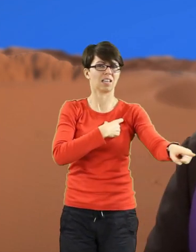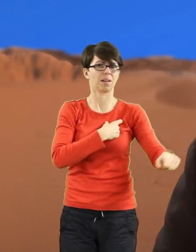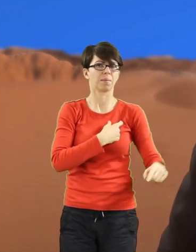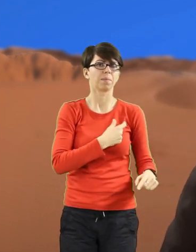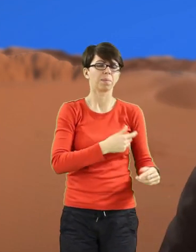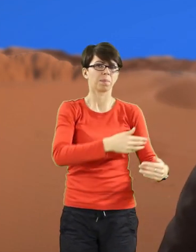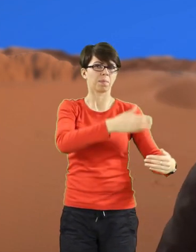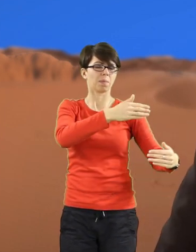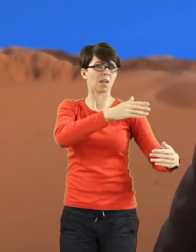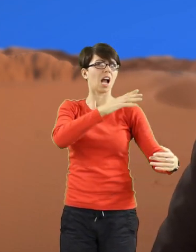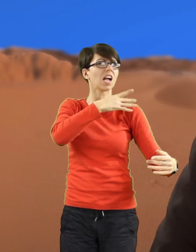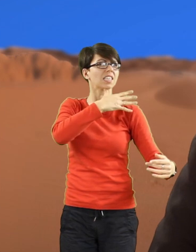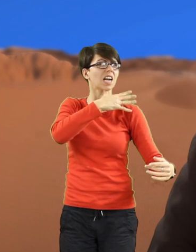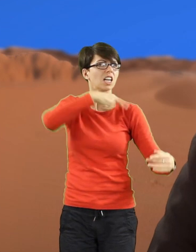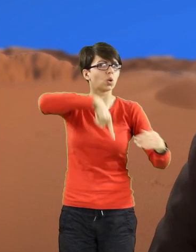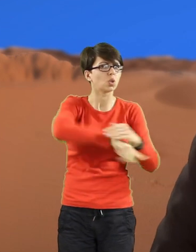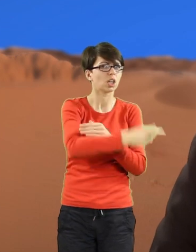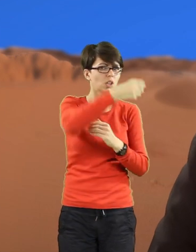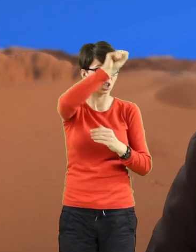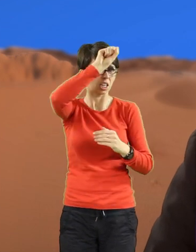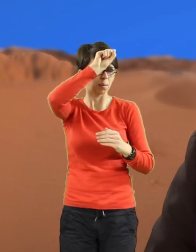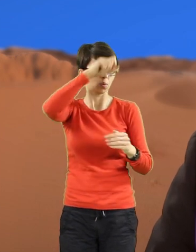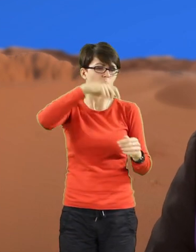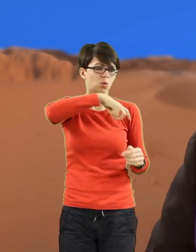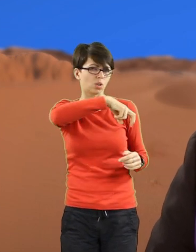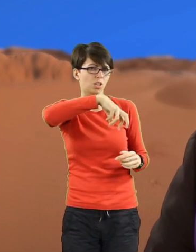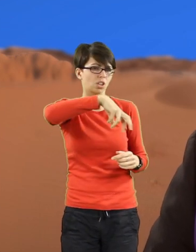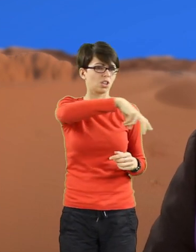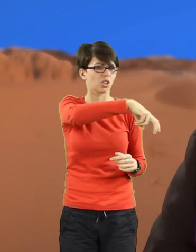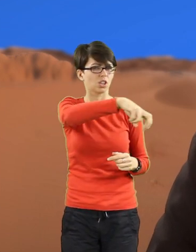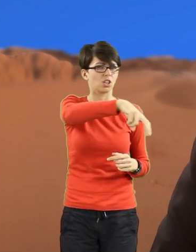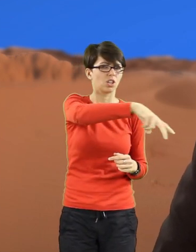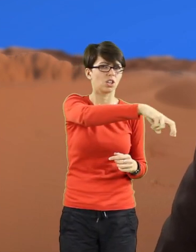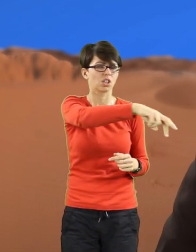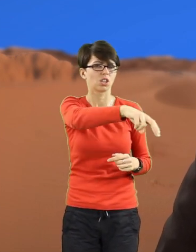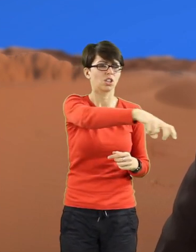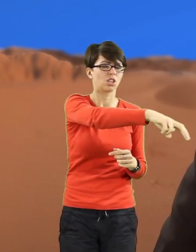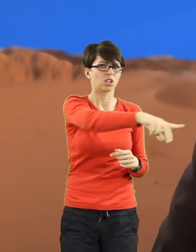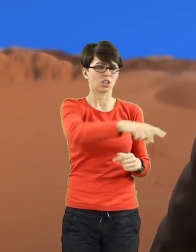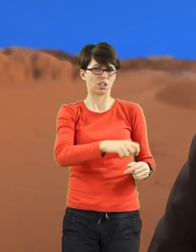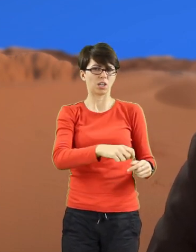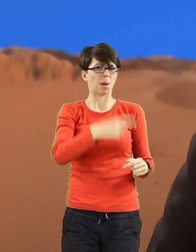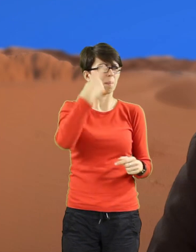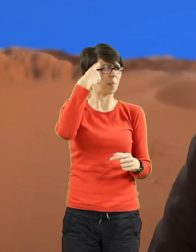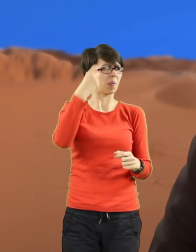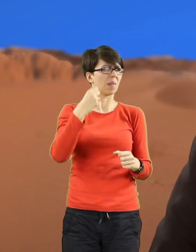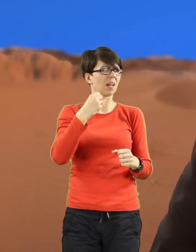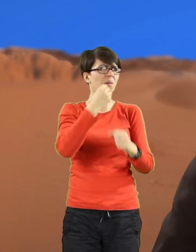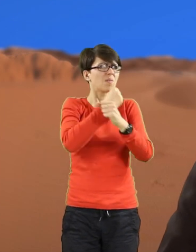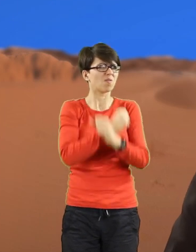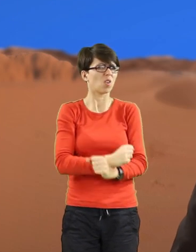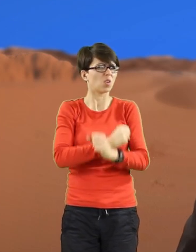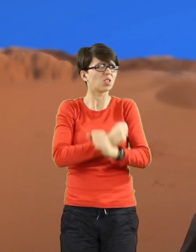pustynia to miejsce, gdzie umarli ci, którzy mieli ducha niewoli. Ci, którzy